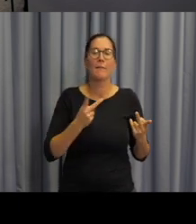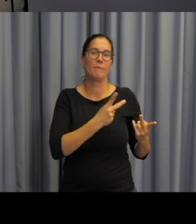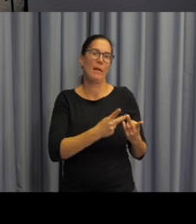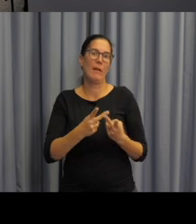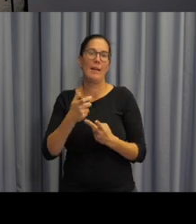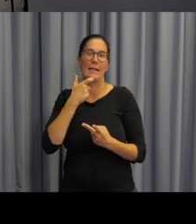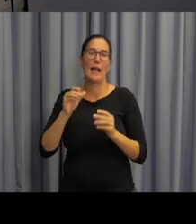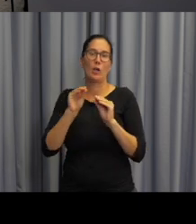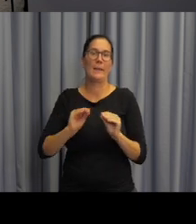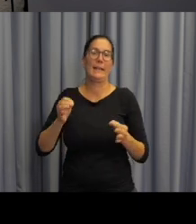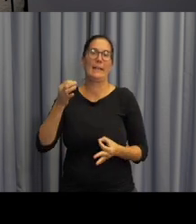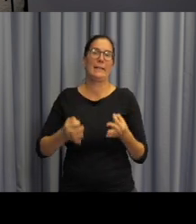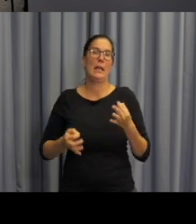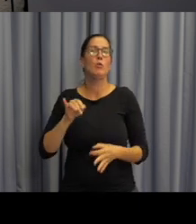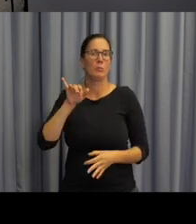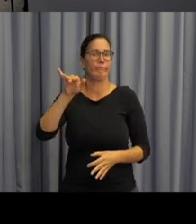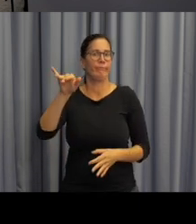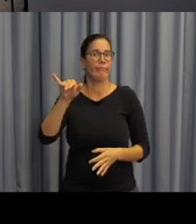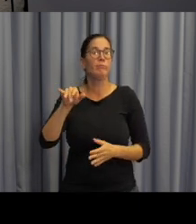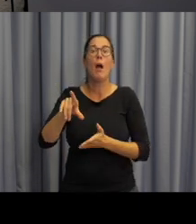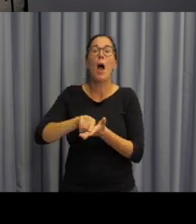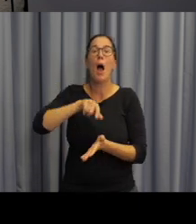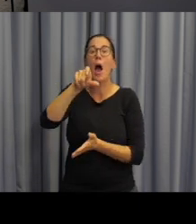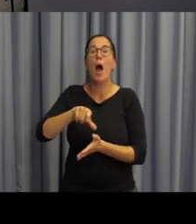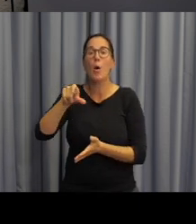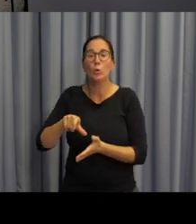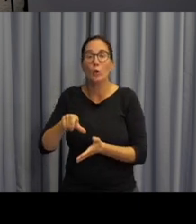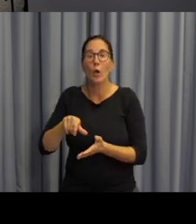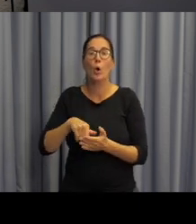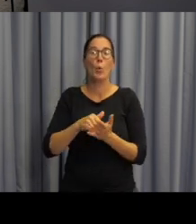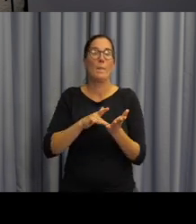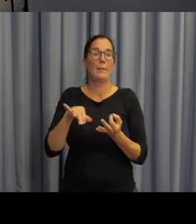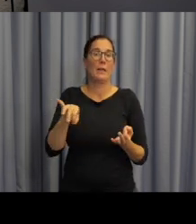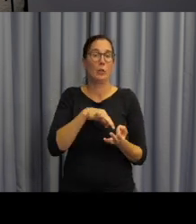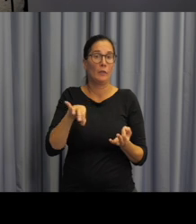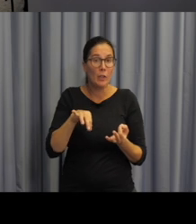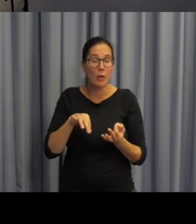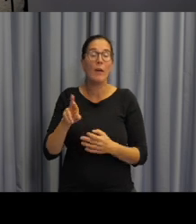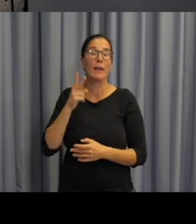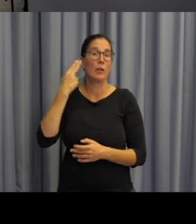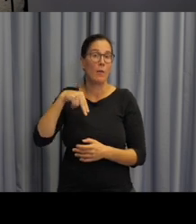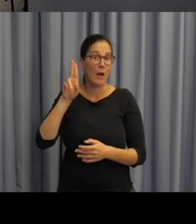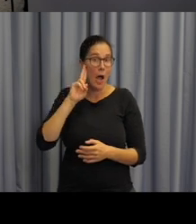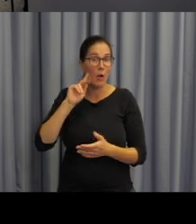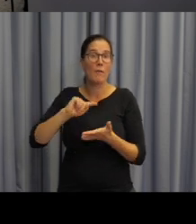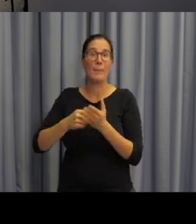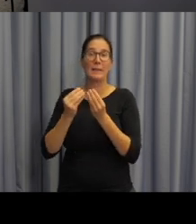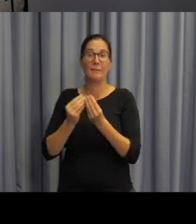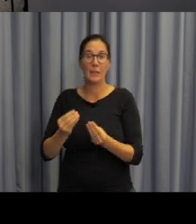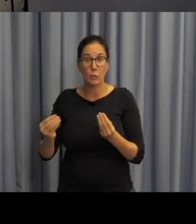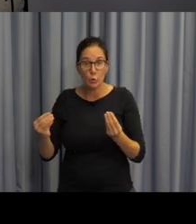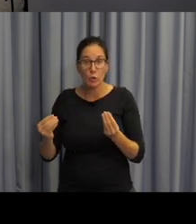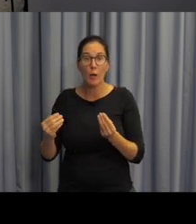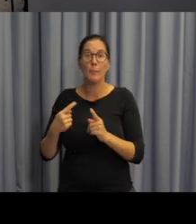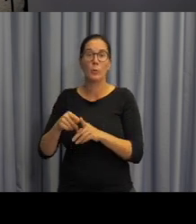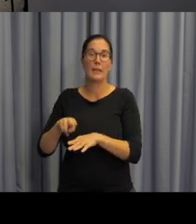stránkách Národního pedagogického institutu. Jejím již autory byla Maria Basovníková, Radka Nováková, Petr